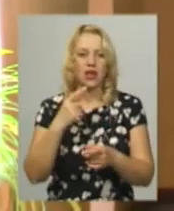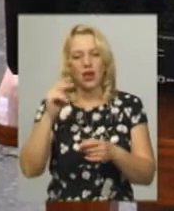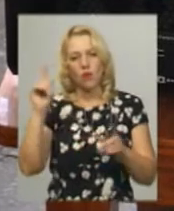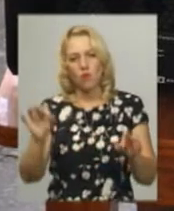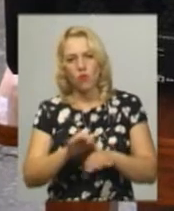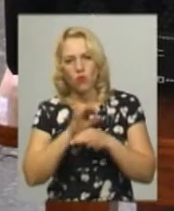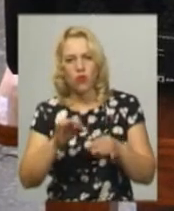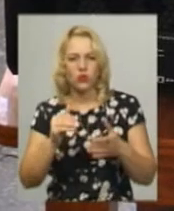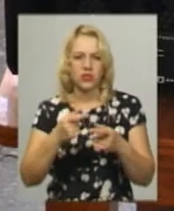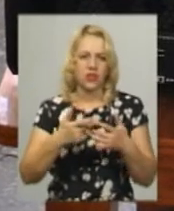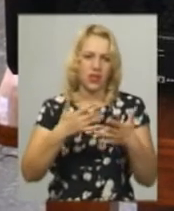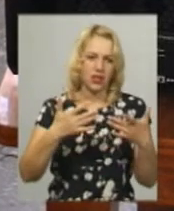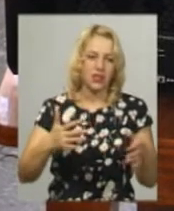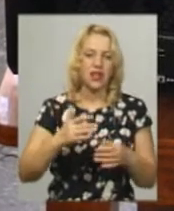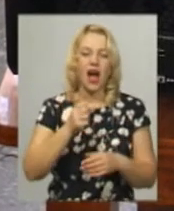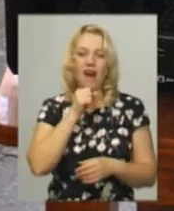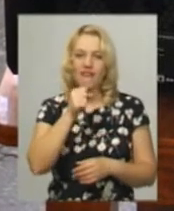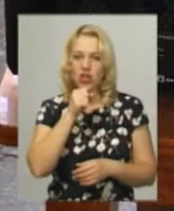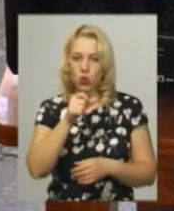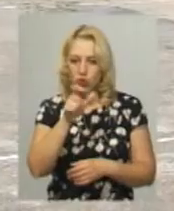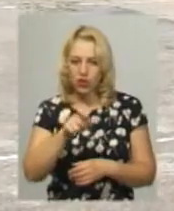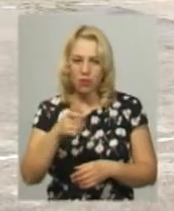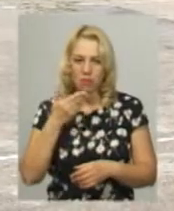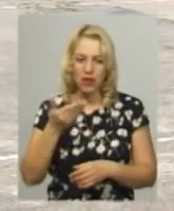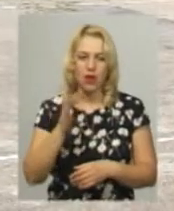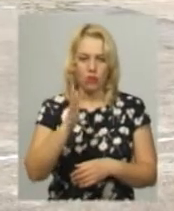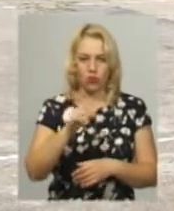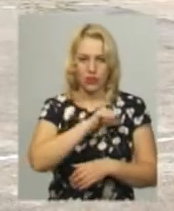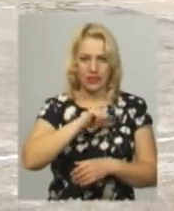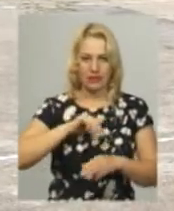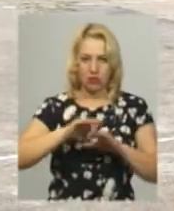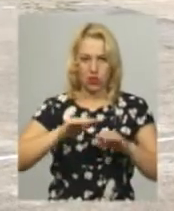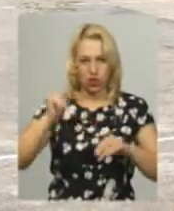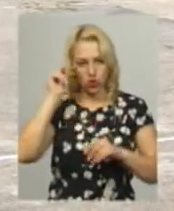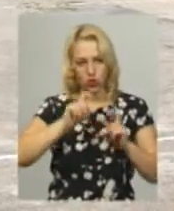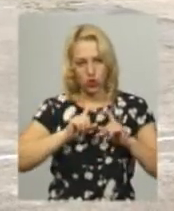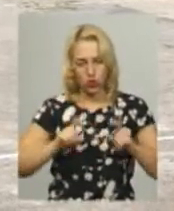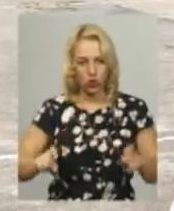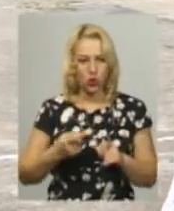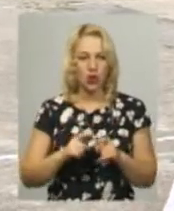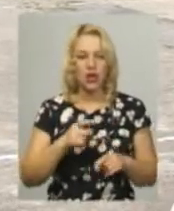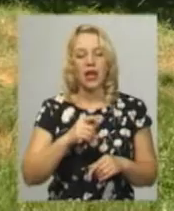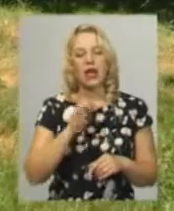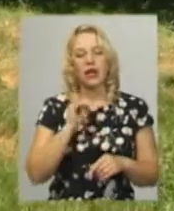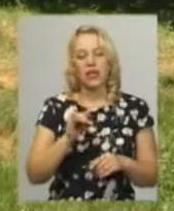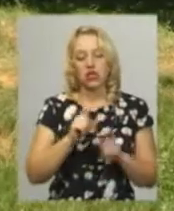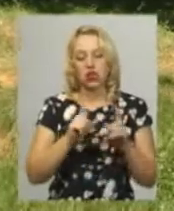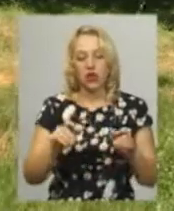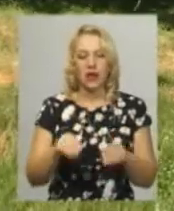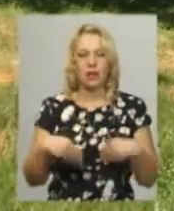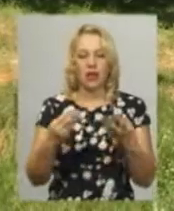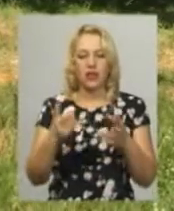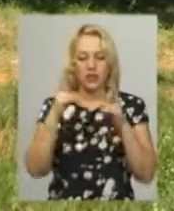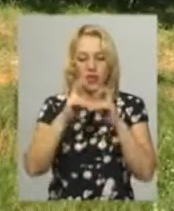Ведучими і кореспондентами будуть учні школи. Начальниця відділу фінансів Солобковецької селищної ради Ірина Солоненка каже, школярі подали на розгляд 17